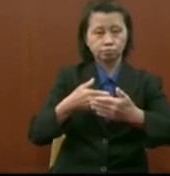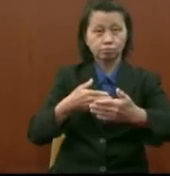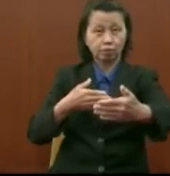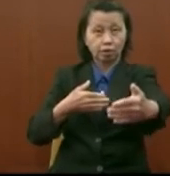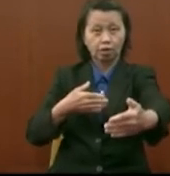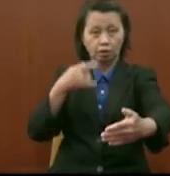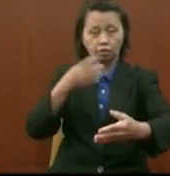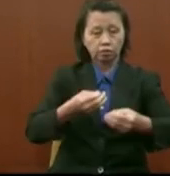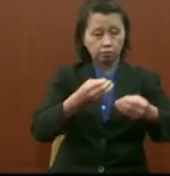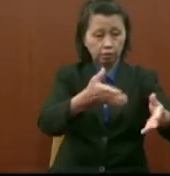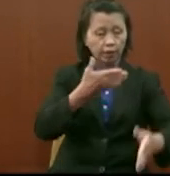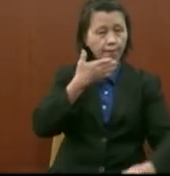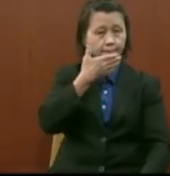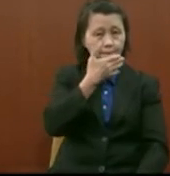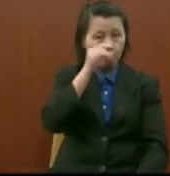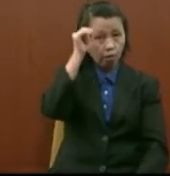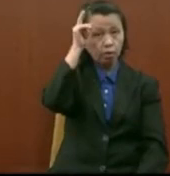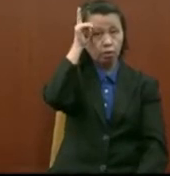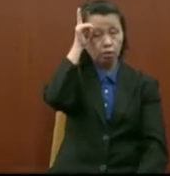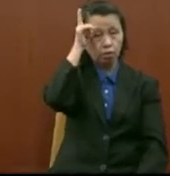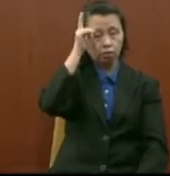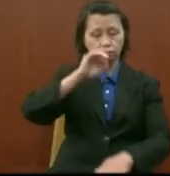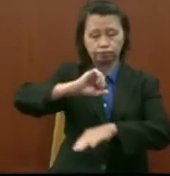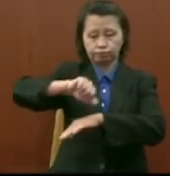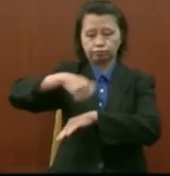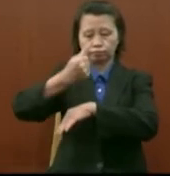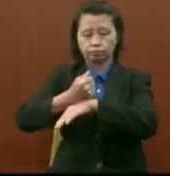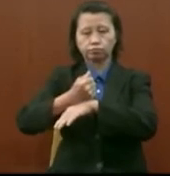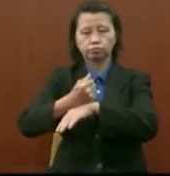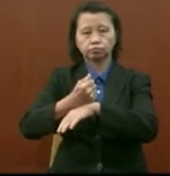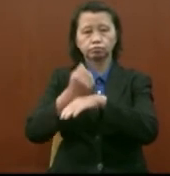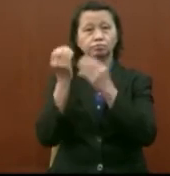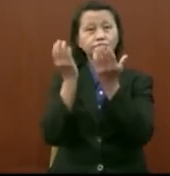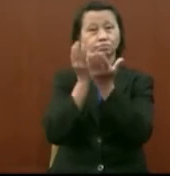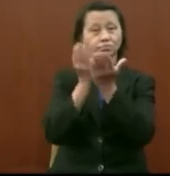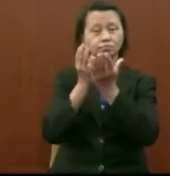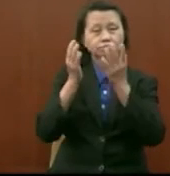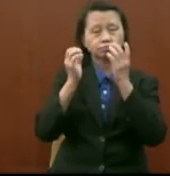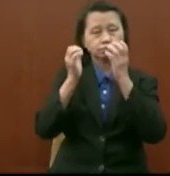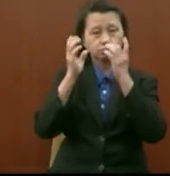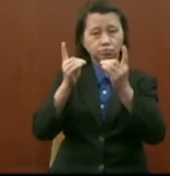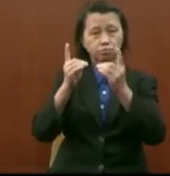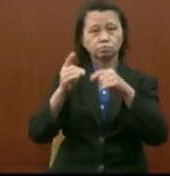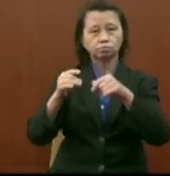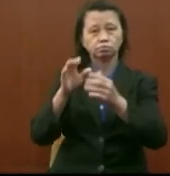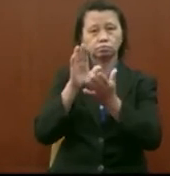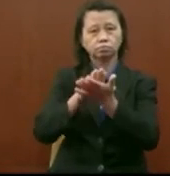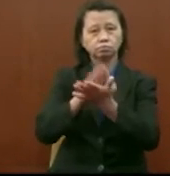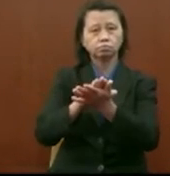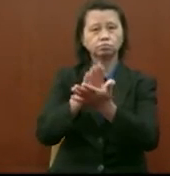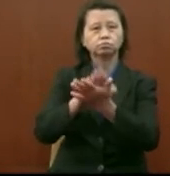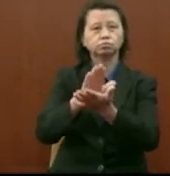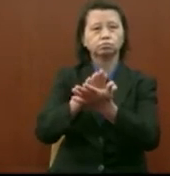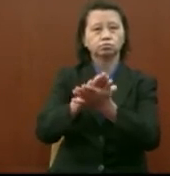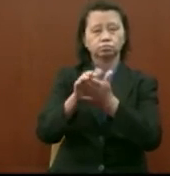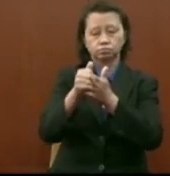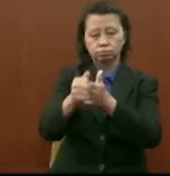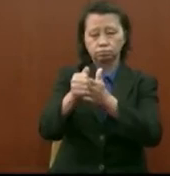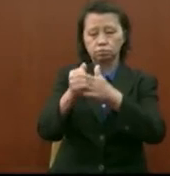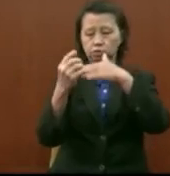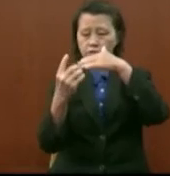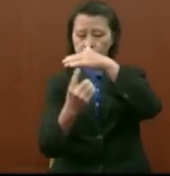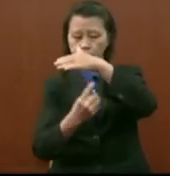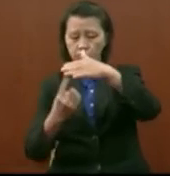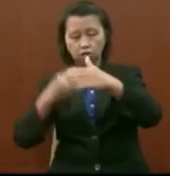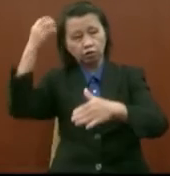minat para belia kita ini adalah menubuhkan sebuah akademi iaitu sama ada akademi dinamakan akademi kepimpinan dasar